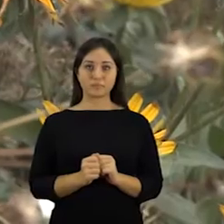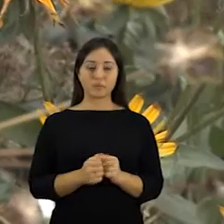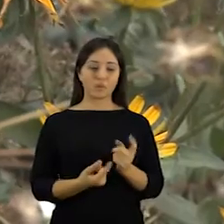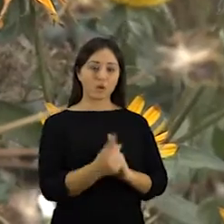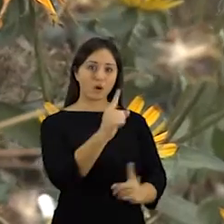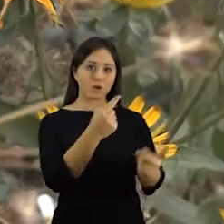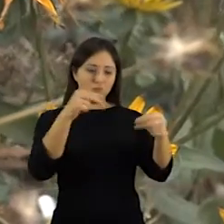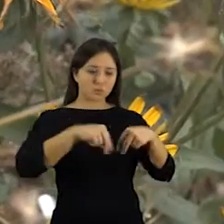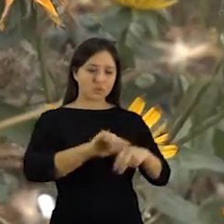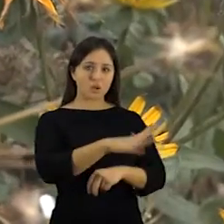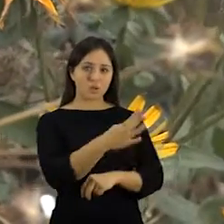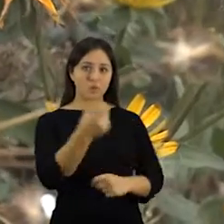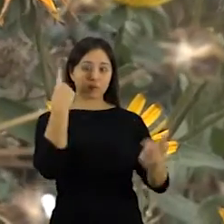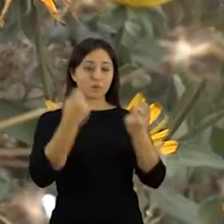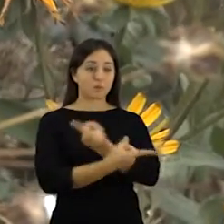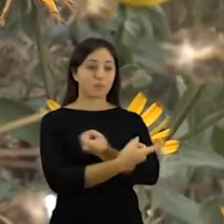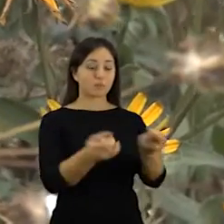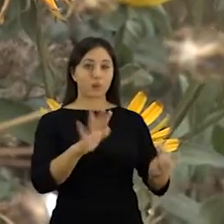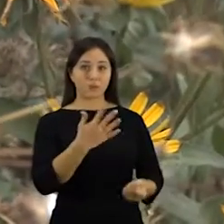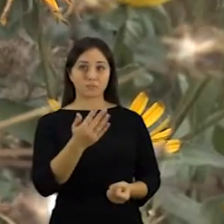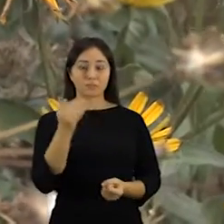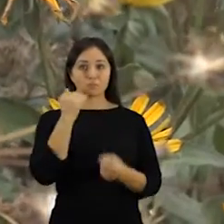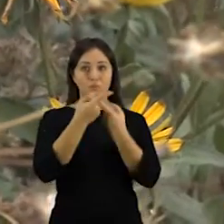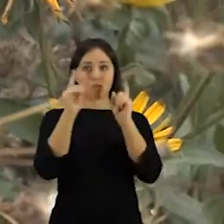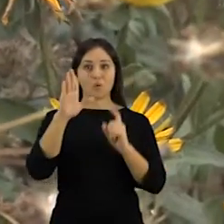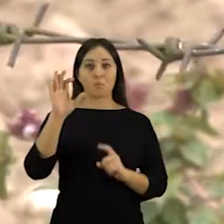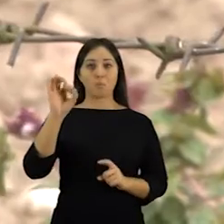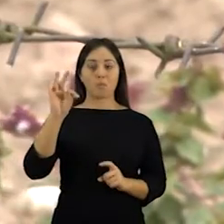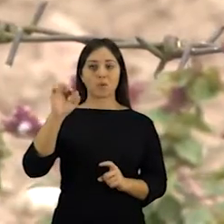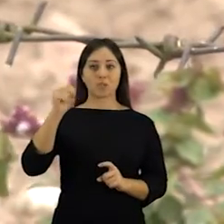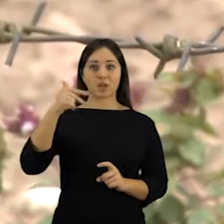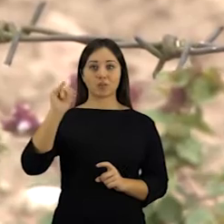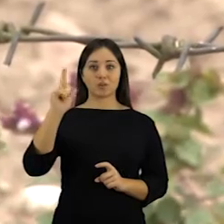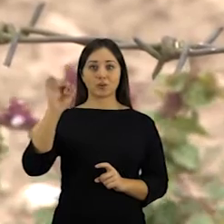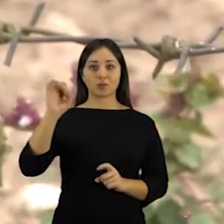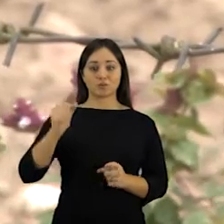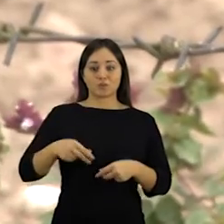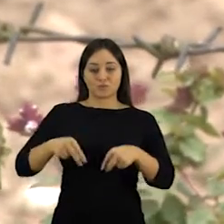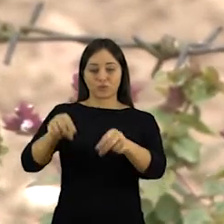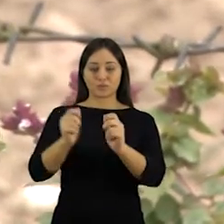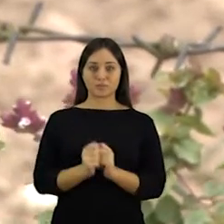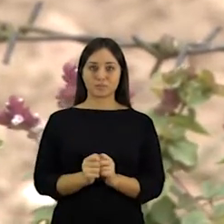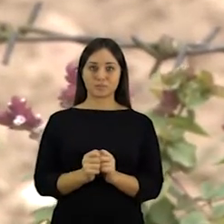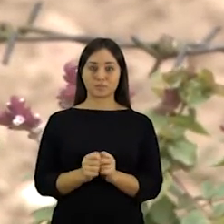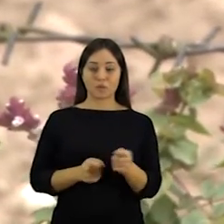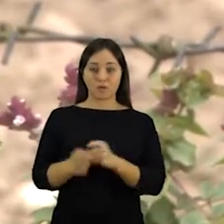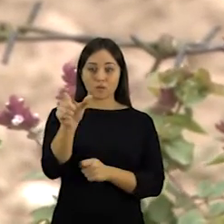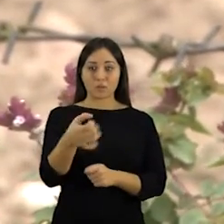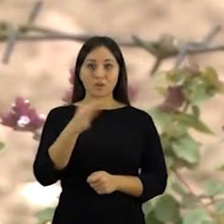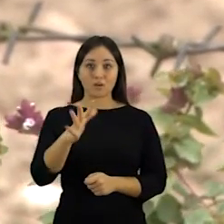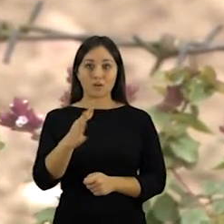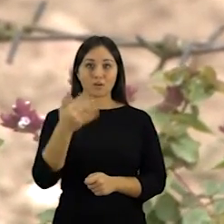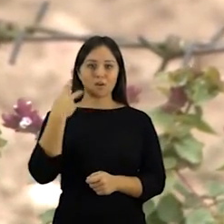aptarnavimo būrį naudingų žinių apie augalų bei daržuovių auginimą suteikia Šiauliu universiteto botaniko sodas. Jo vadovės sako, nesitikėjusi